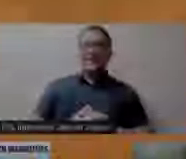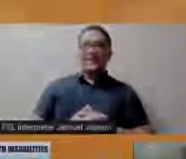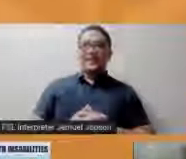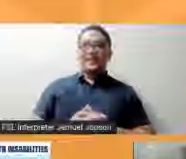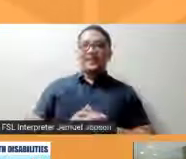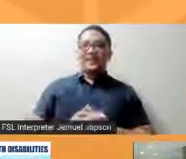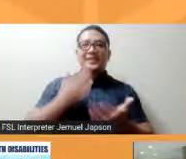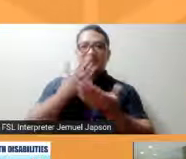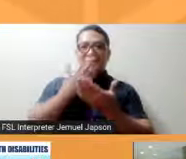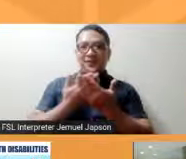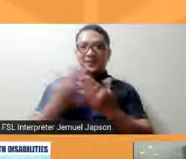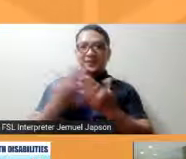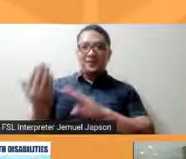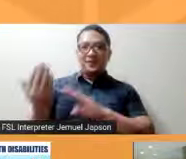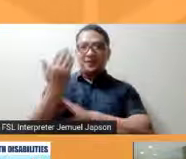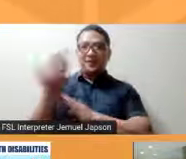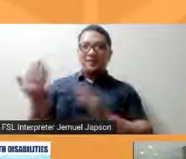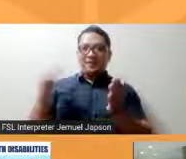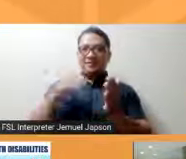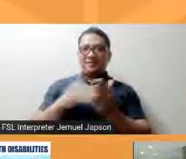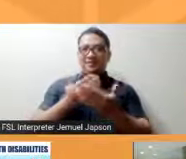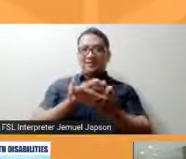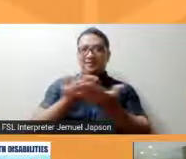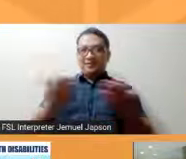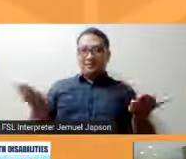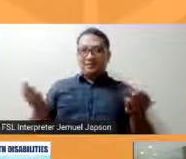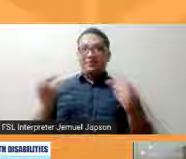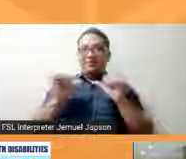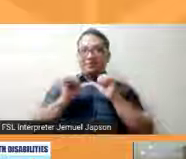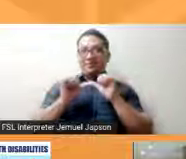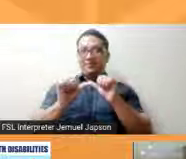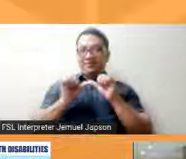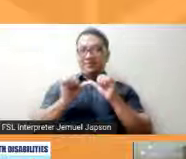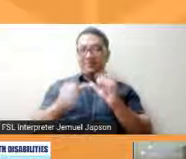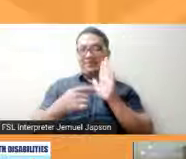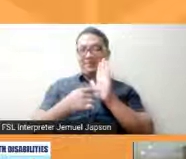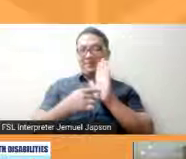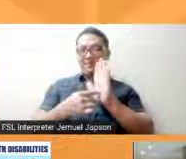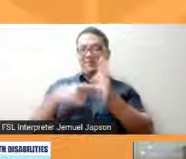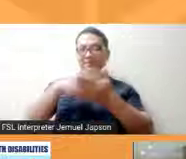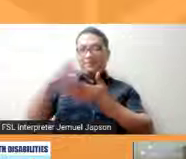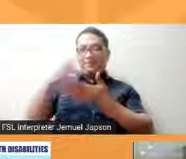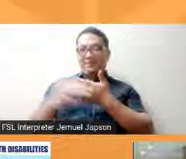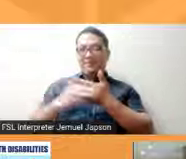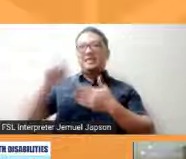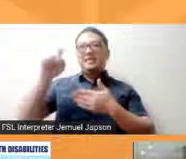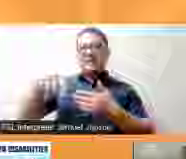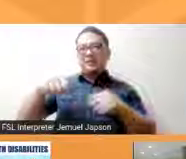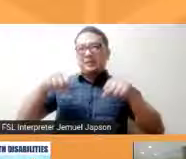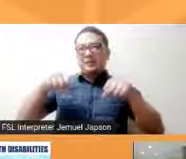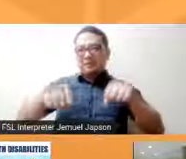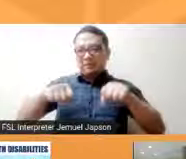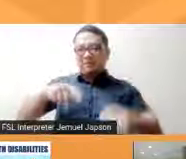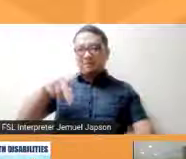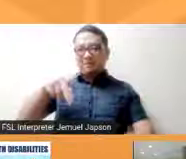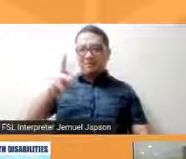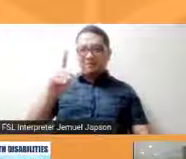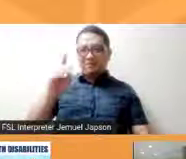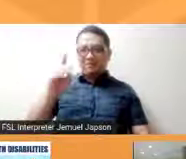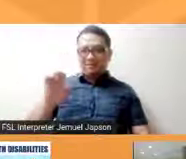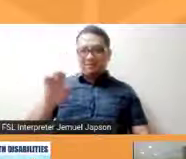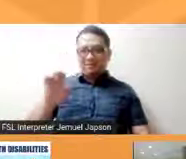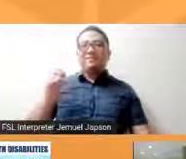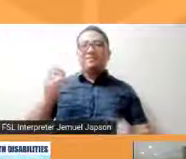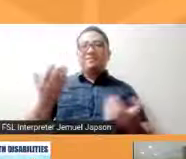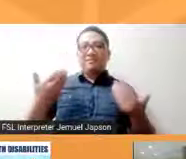Magandang umaga po muli sa inyong lahat nagpapatuloy po ang ating programang Dapat Pwede Muli ako ang inyong host